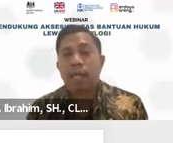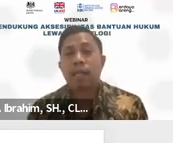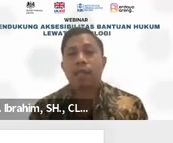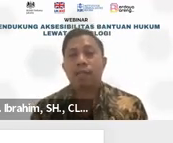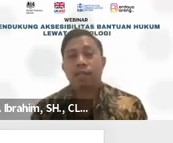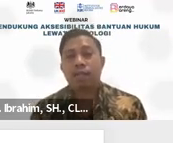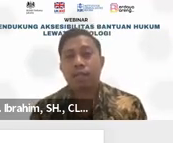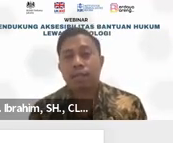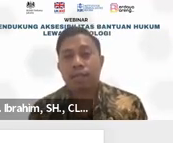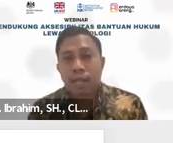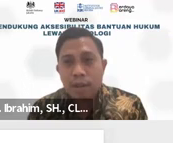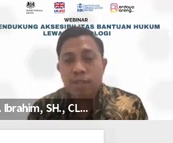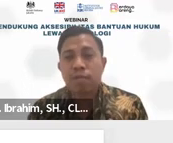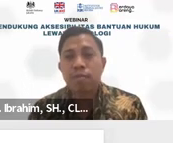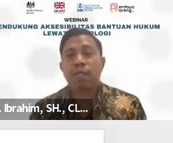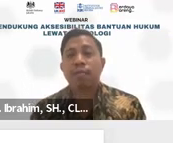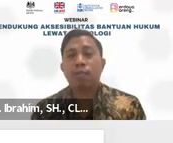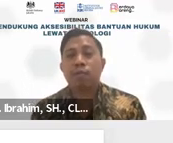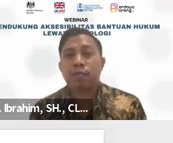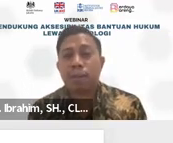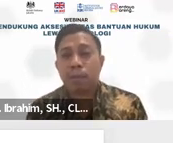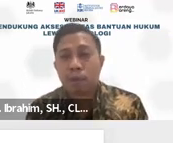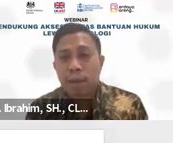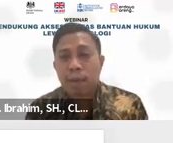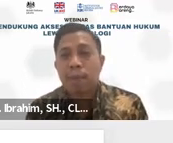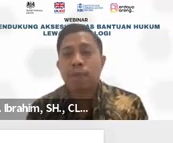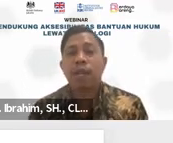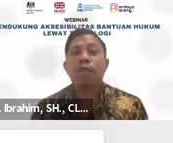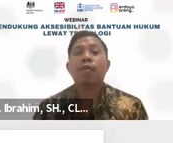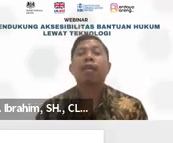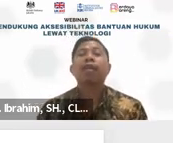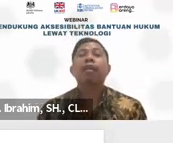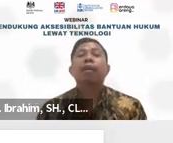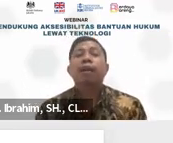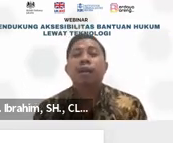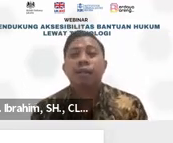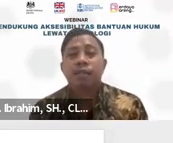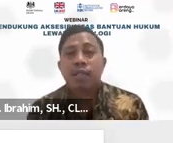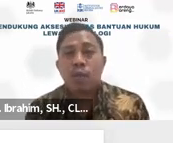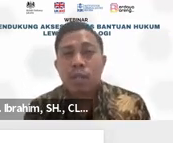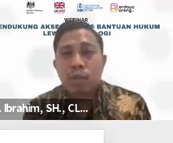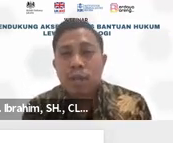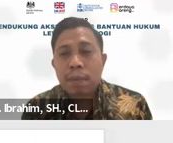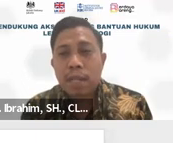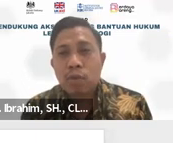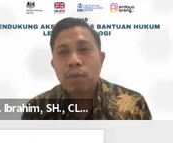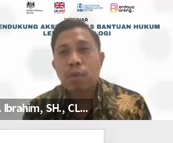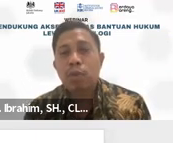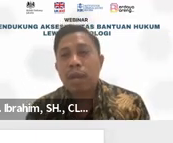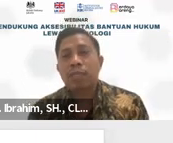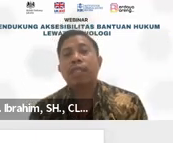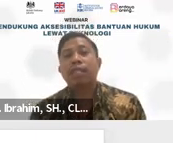secara konstitusi maupun secara program kami sudah lakukan sejak 2016